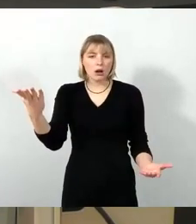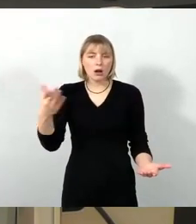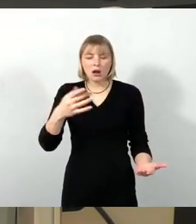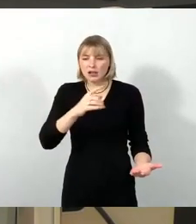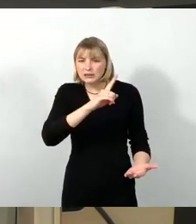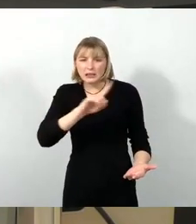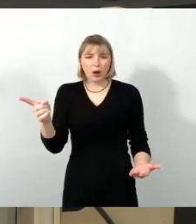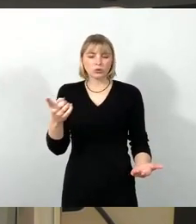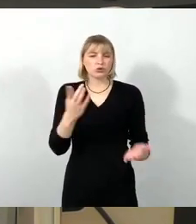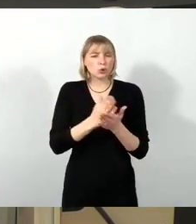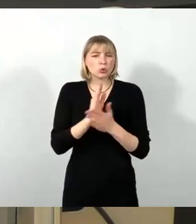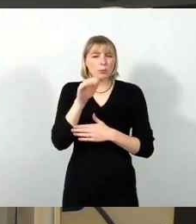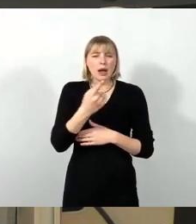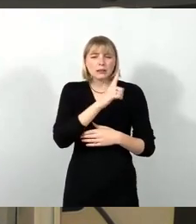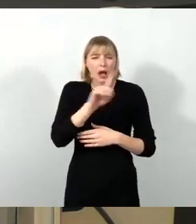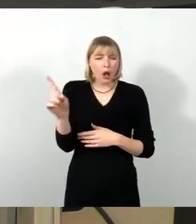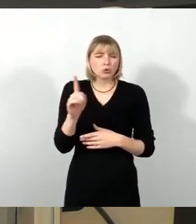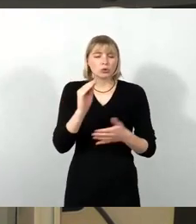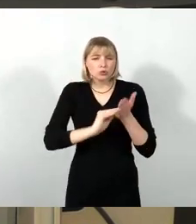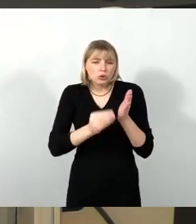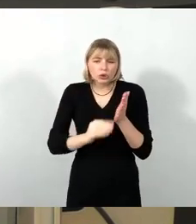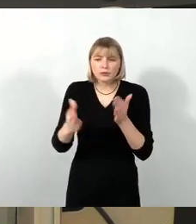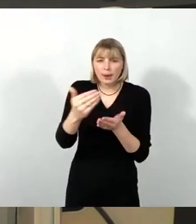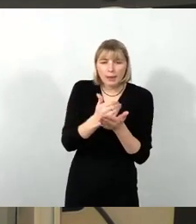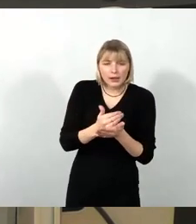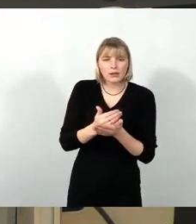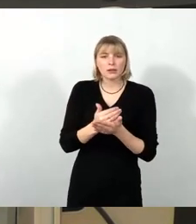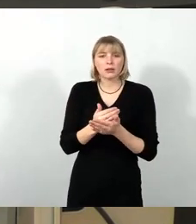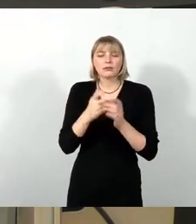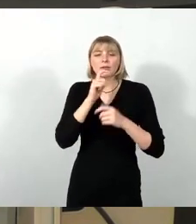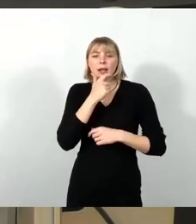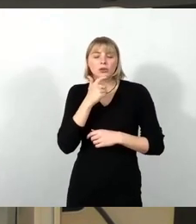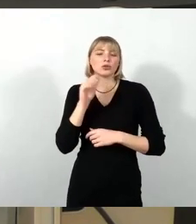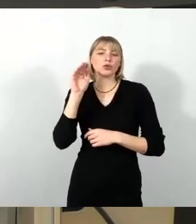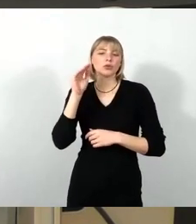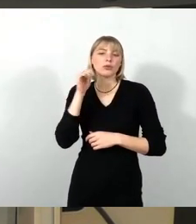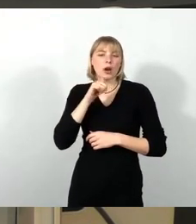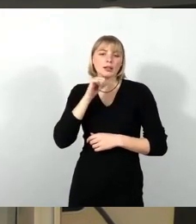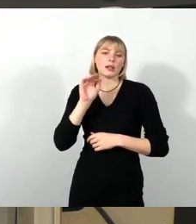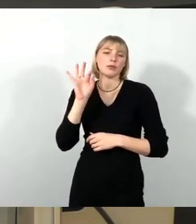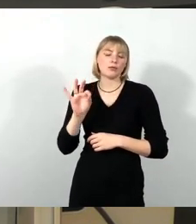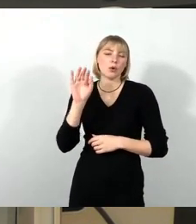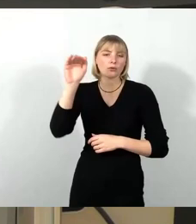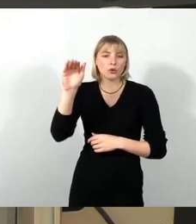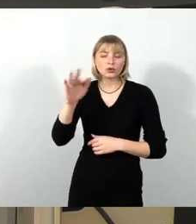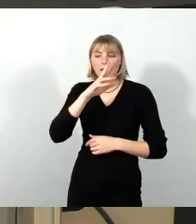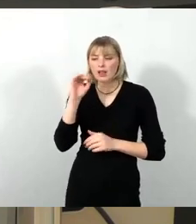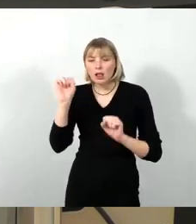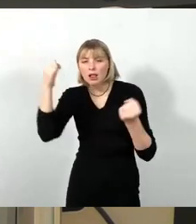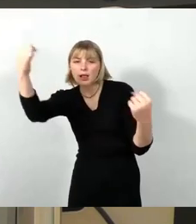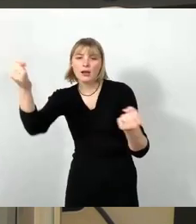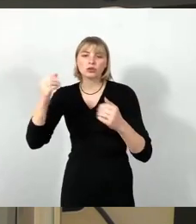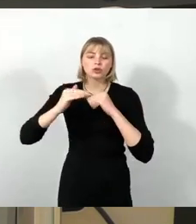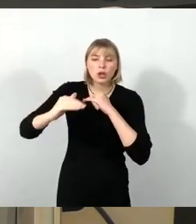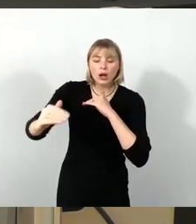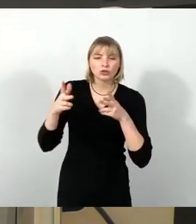gesammelt haben, an Fridays for Future, die mit vielen, vielen, vielen engagierten Menschen hier auf den Straßen sind. Der